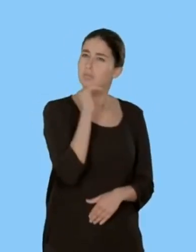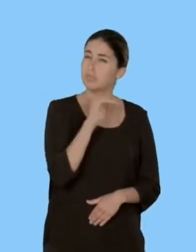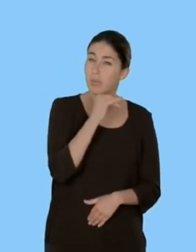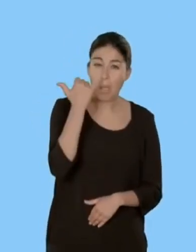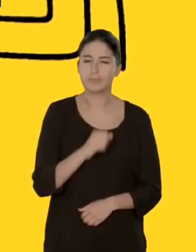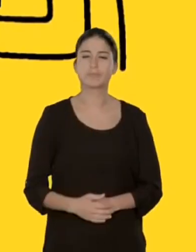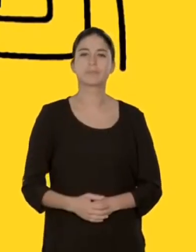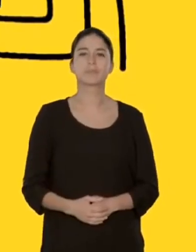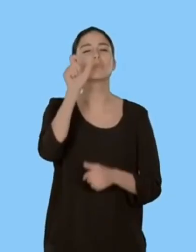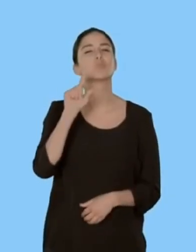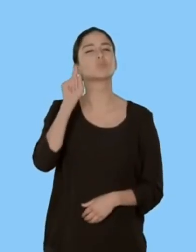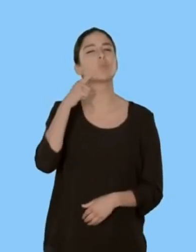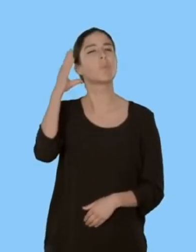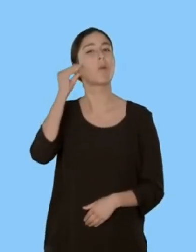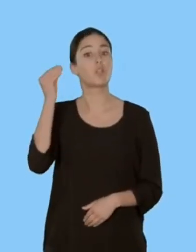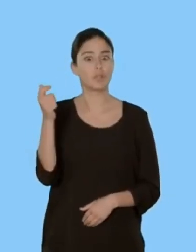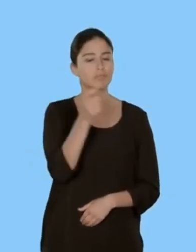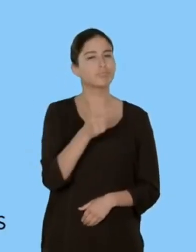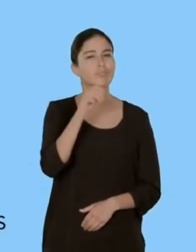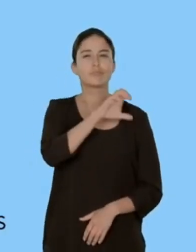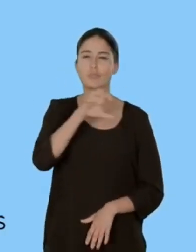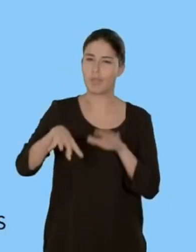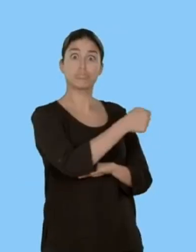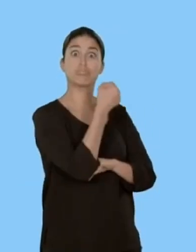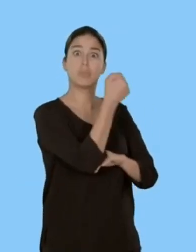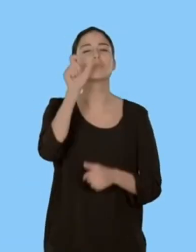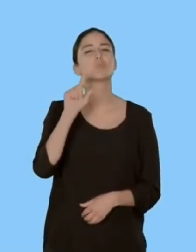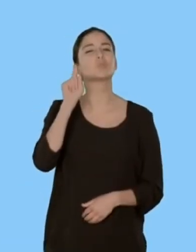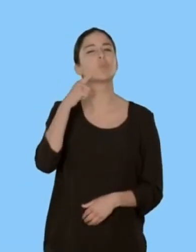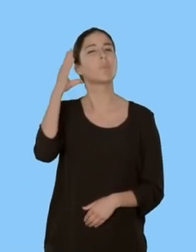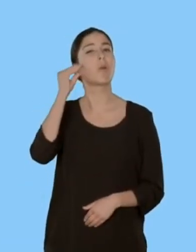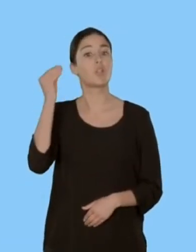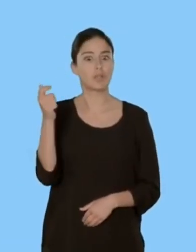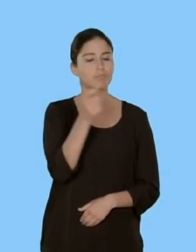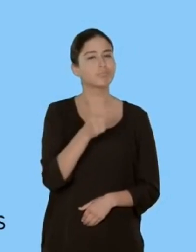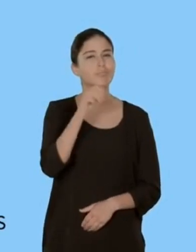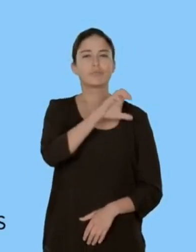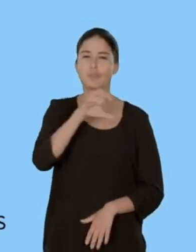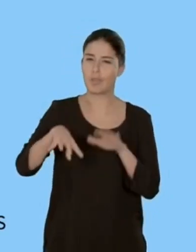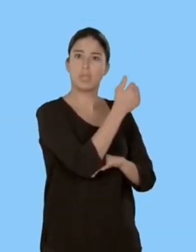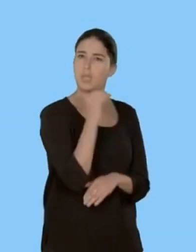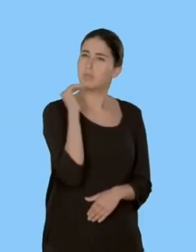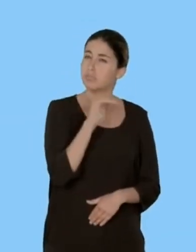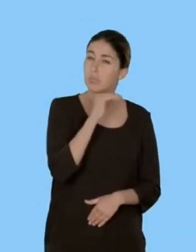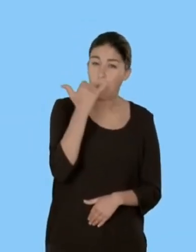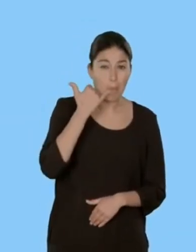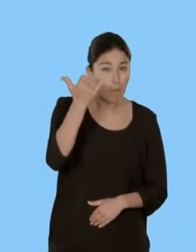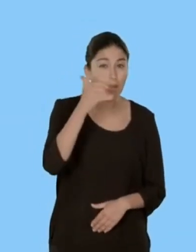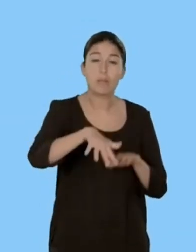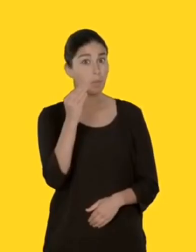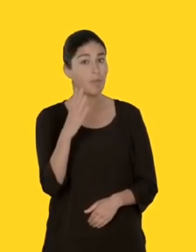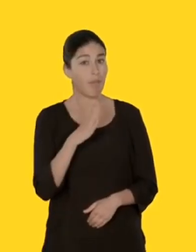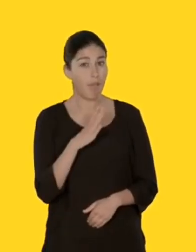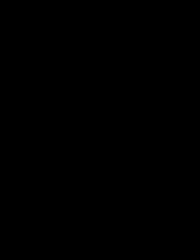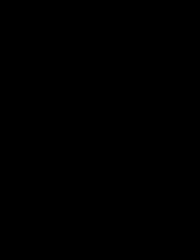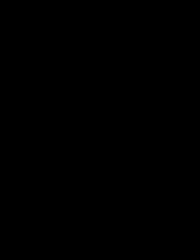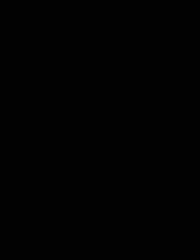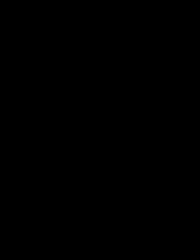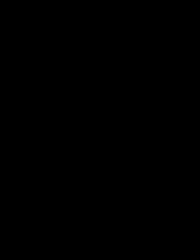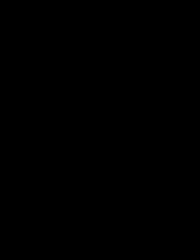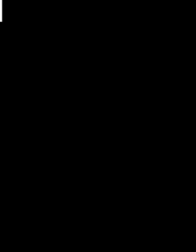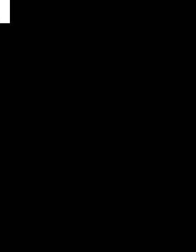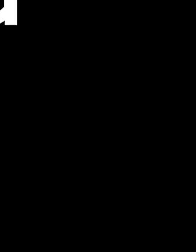Si vous voyez une personne âgée, appelez immédiatement le 15. Si vous appelez immédiatement le 15, vous voyez une personne victime d'un bébé.